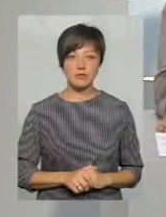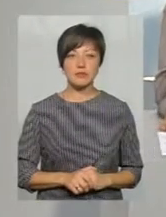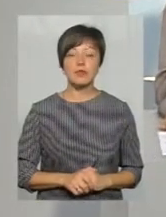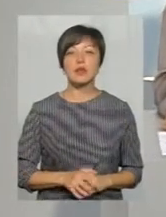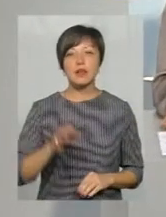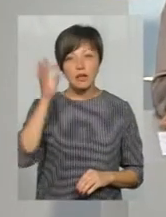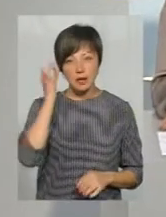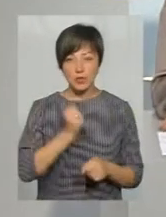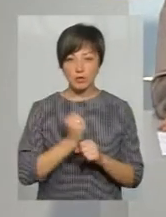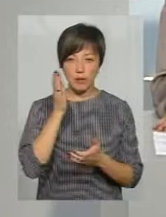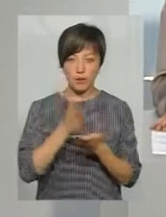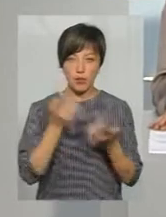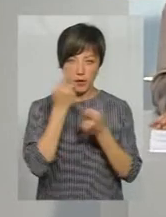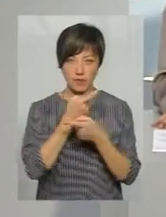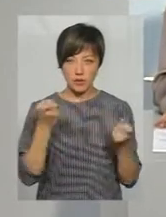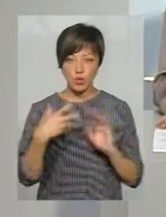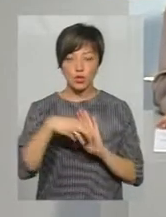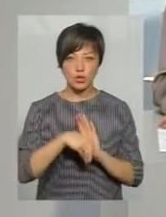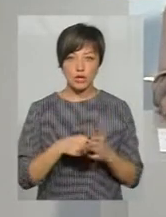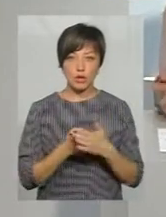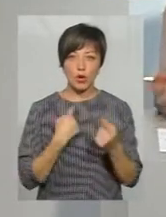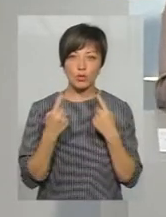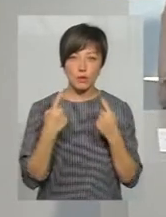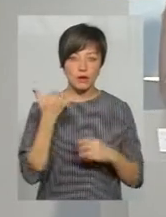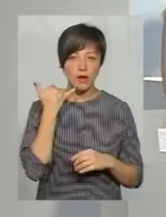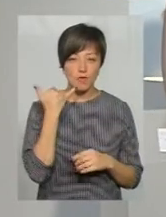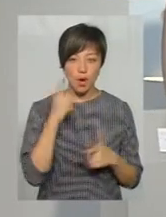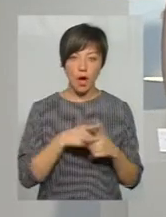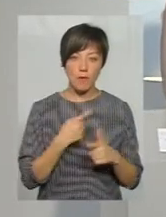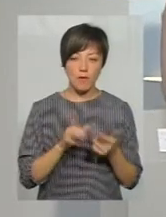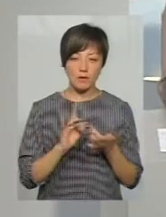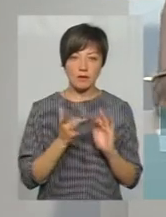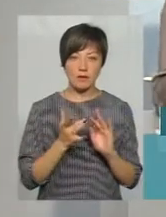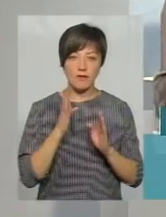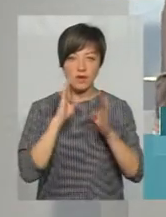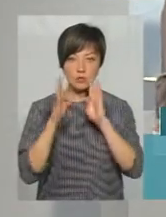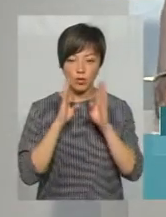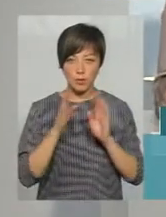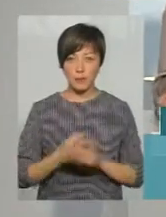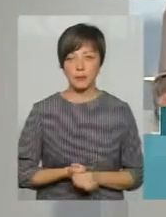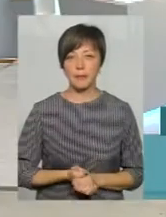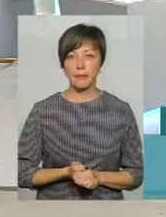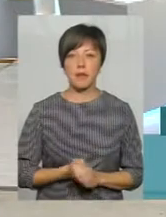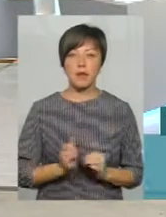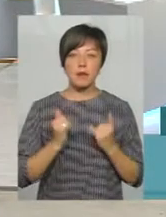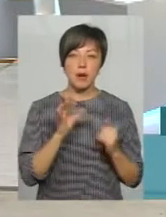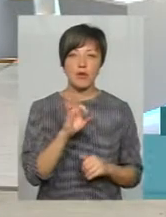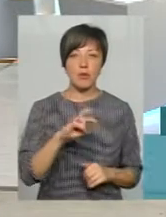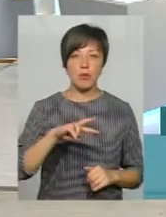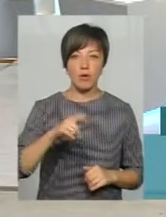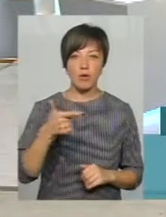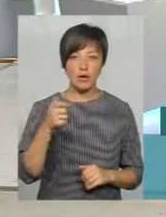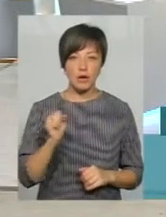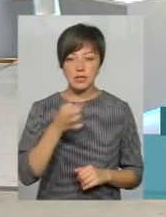Нагадую, що працюємо у прямому ефірі, тому долучайтесь до розмови телефонами або у соцмережі Фейсбук. Пані Ольго, скажіть, в